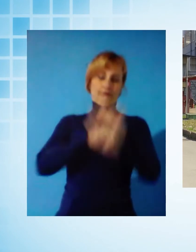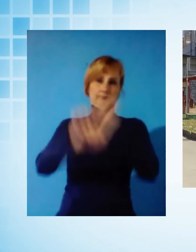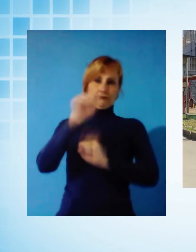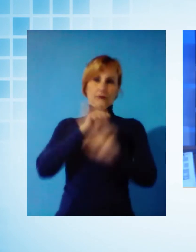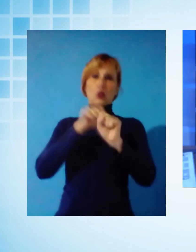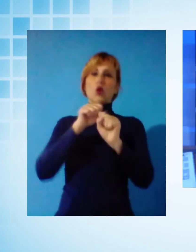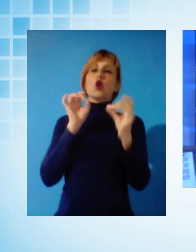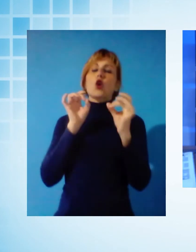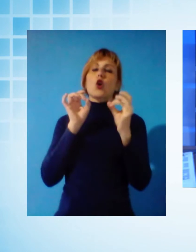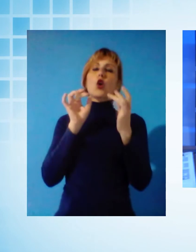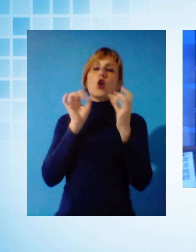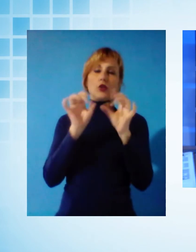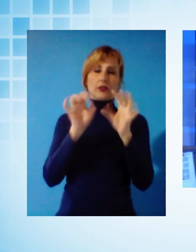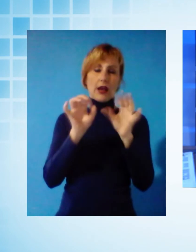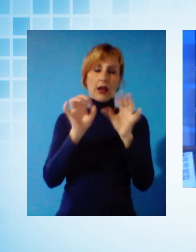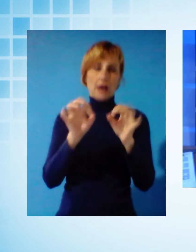quarantene.